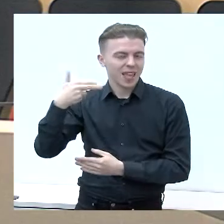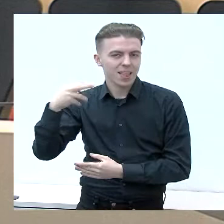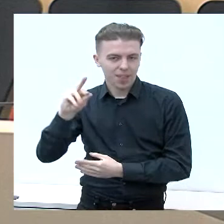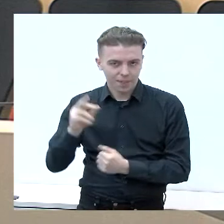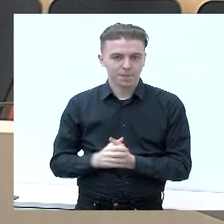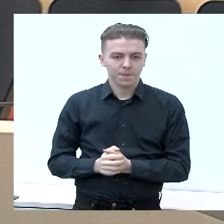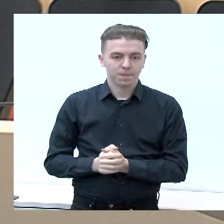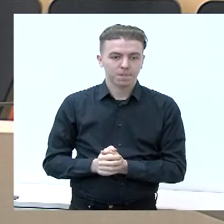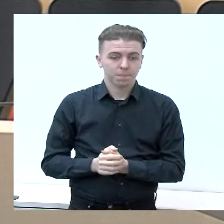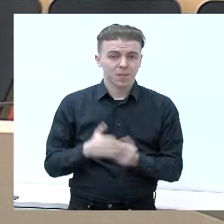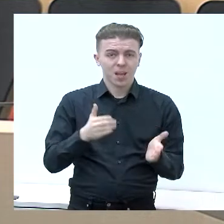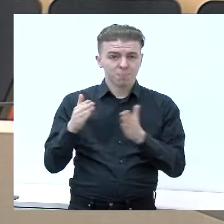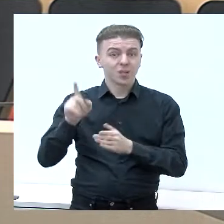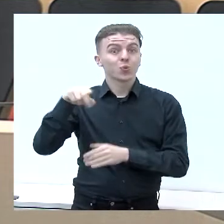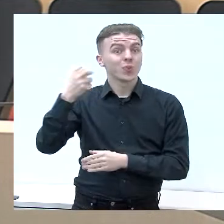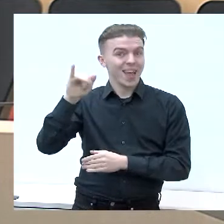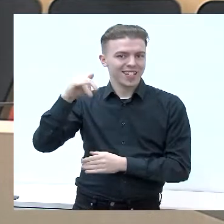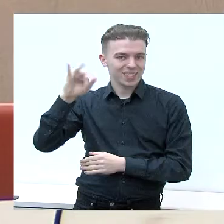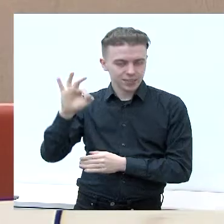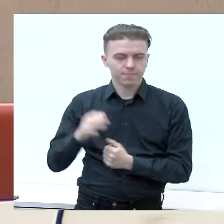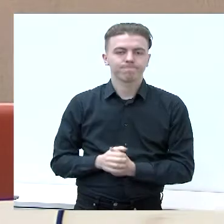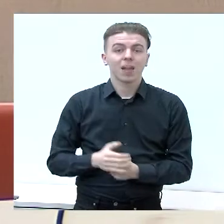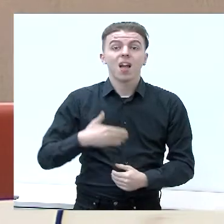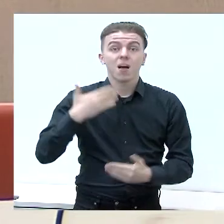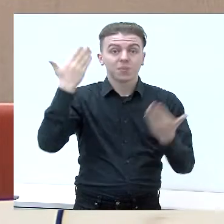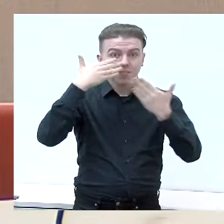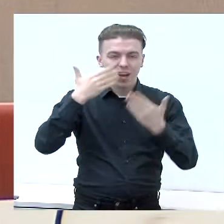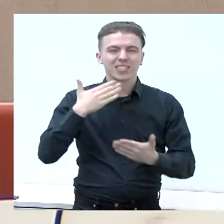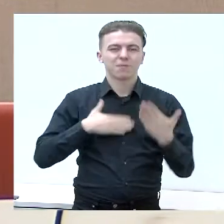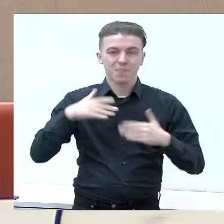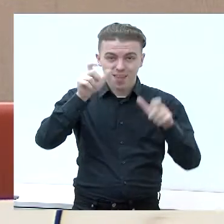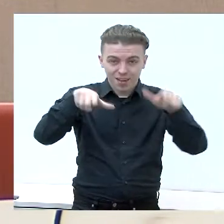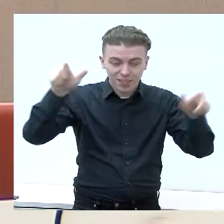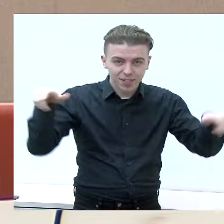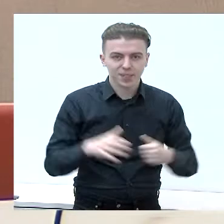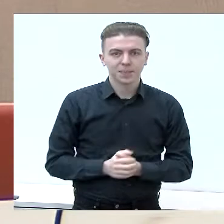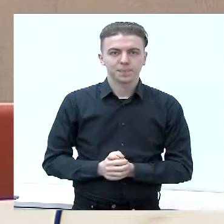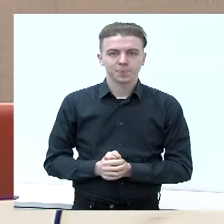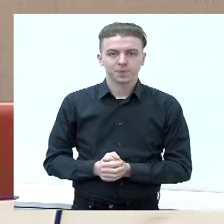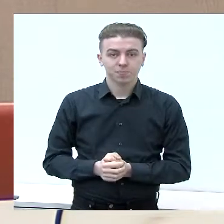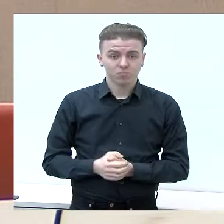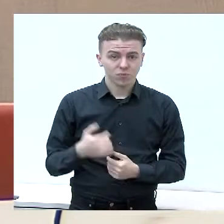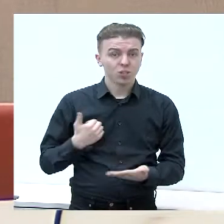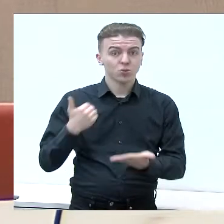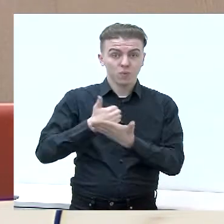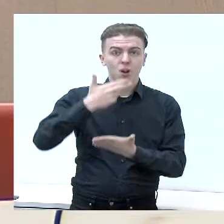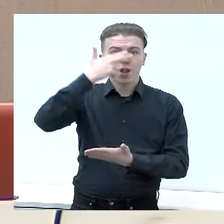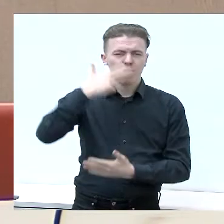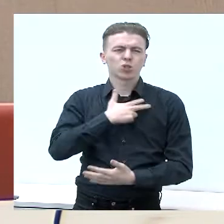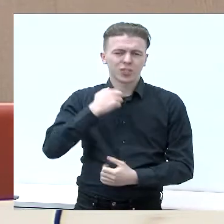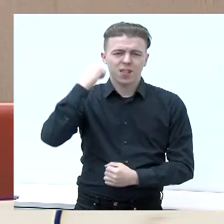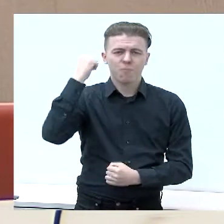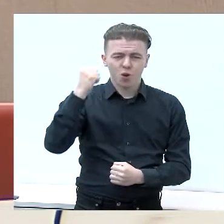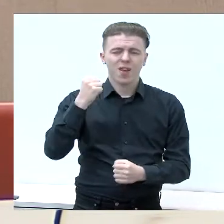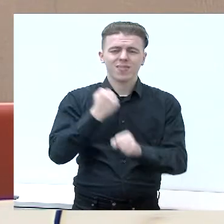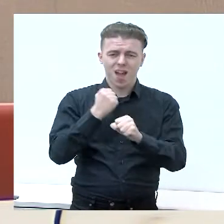Artūras Dunaitis. Labas vakaras, myli kalvariečiai. Atstovauju Lietuvos socialdemokratų